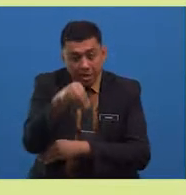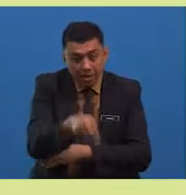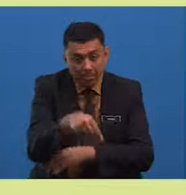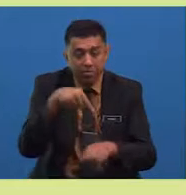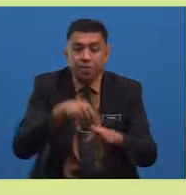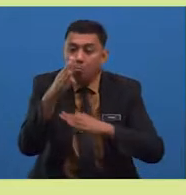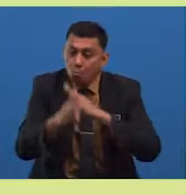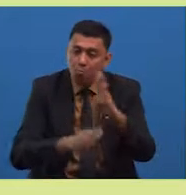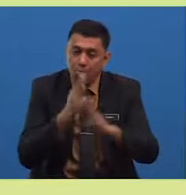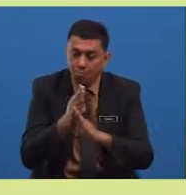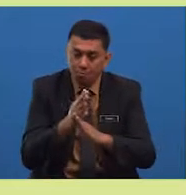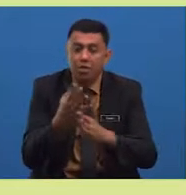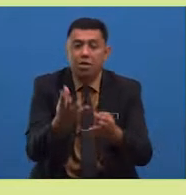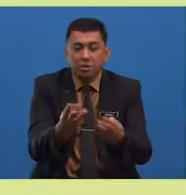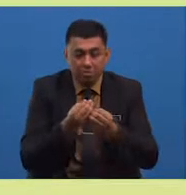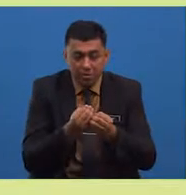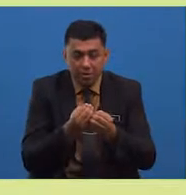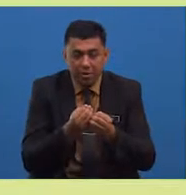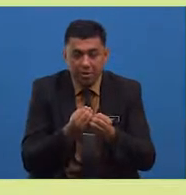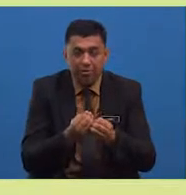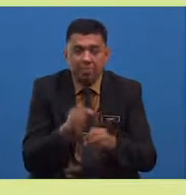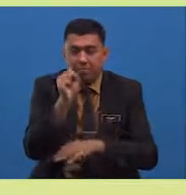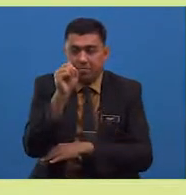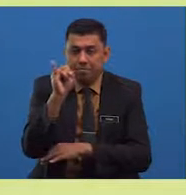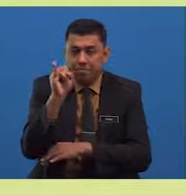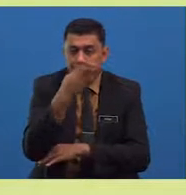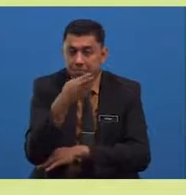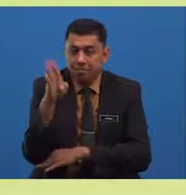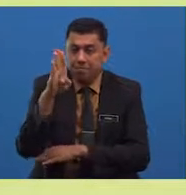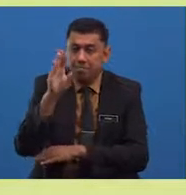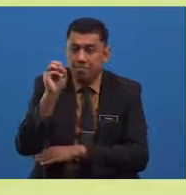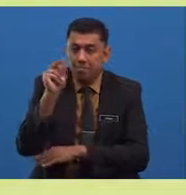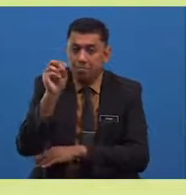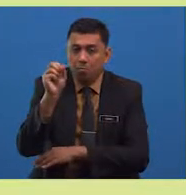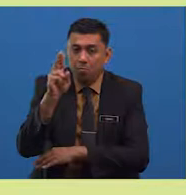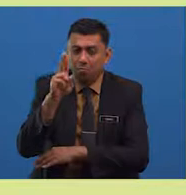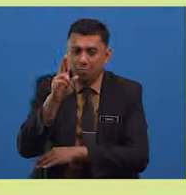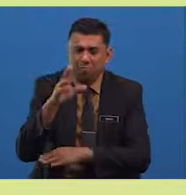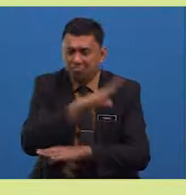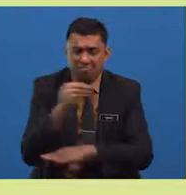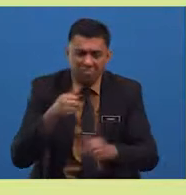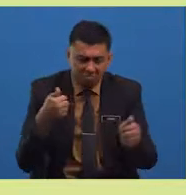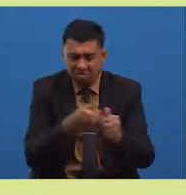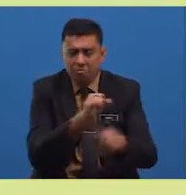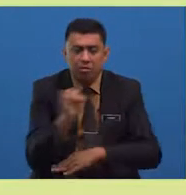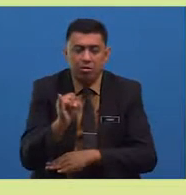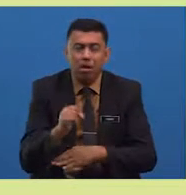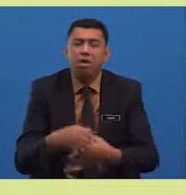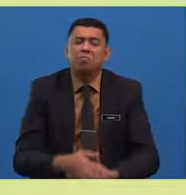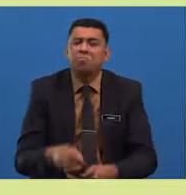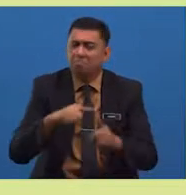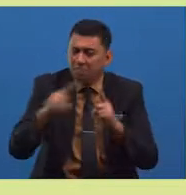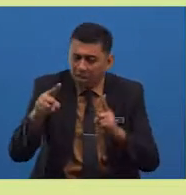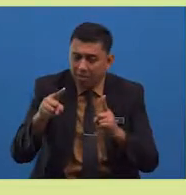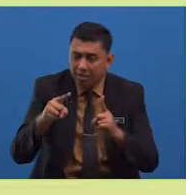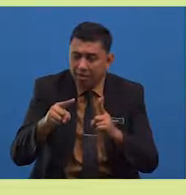Permintaan si bongsu tidak diperkenankan. Sebaliknya, dia diberi